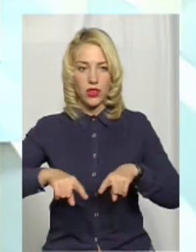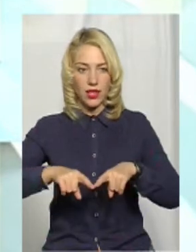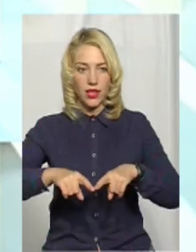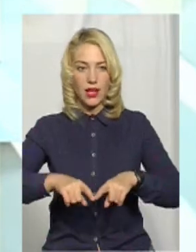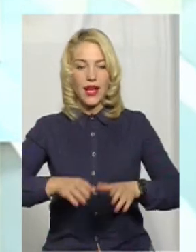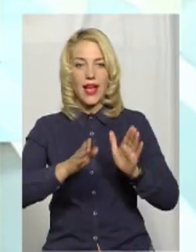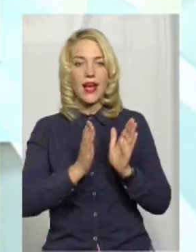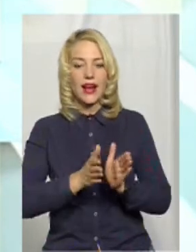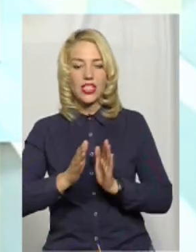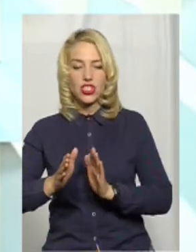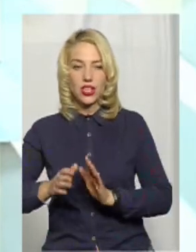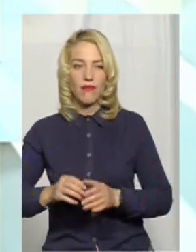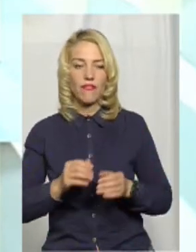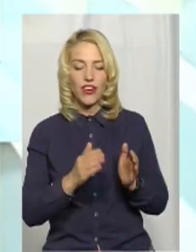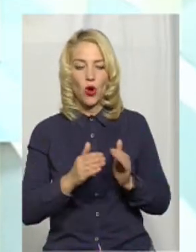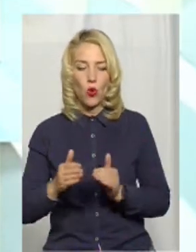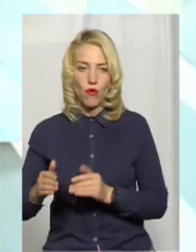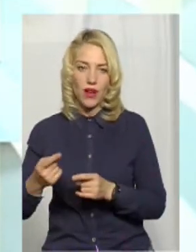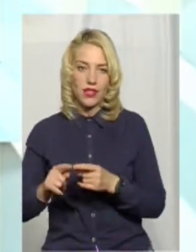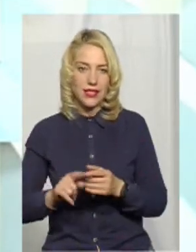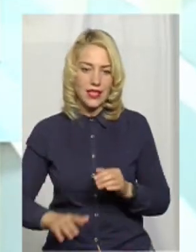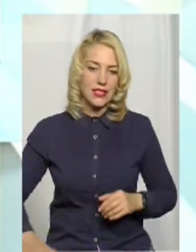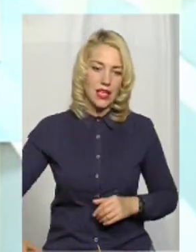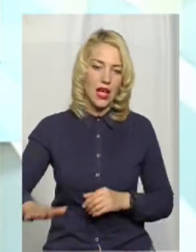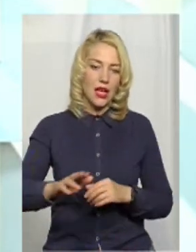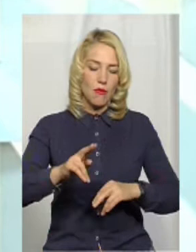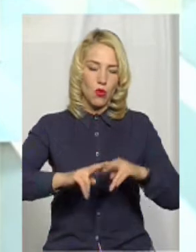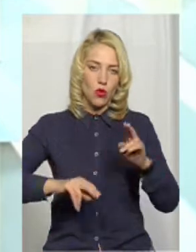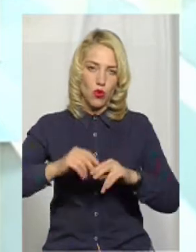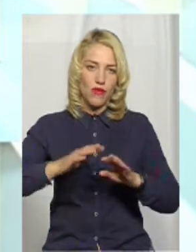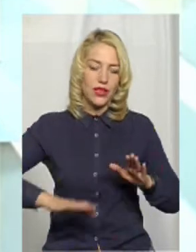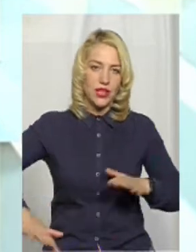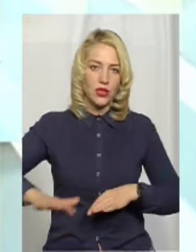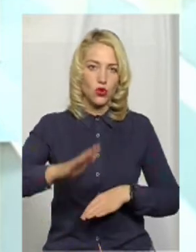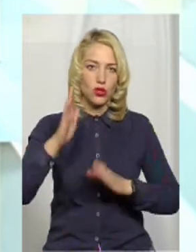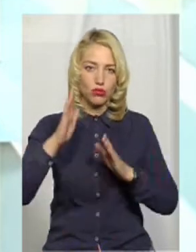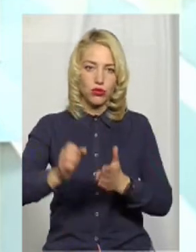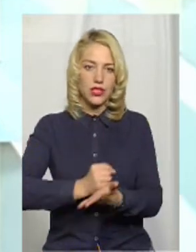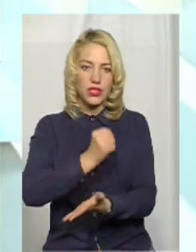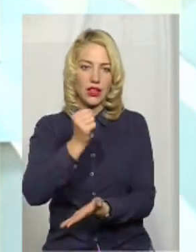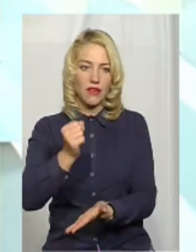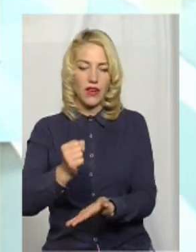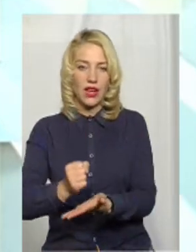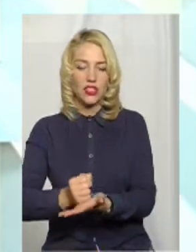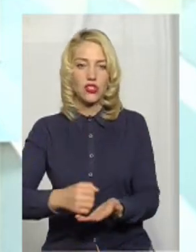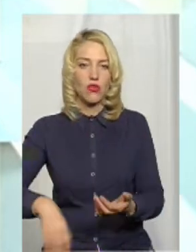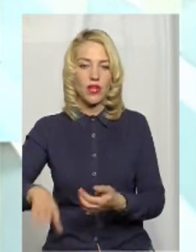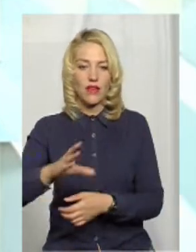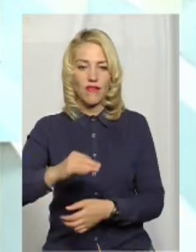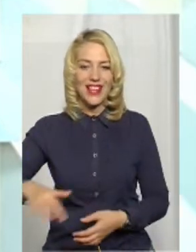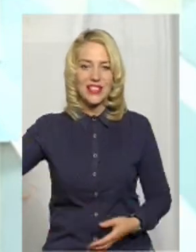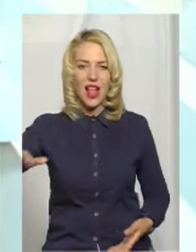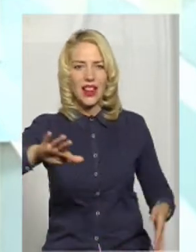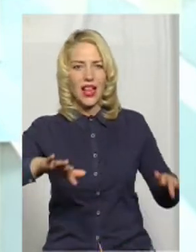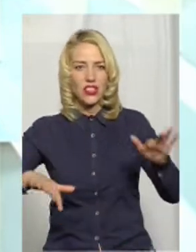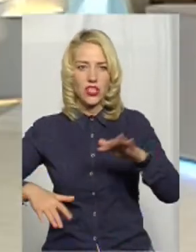режим регулювання забудови цієї території буде затверджено. І весь ландшафт, що там.